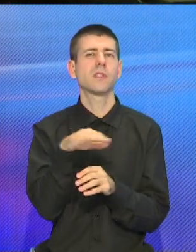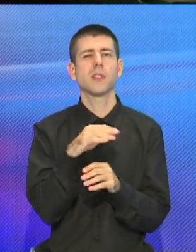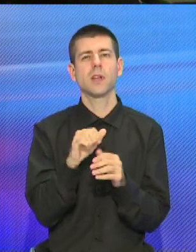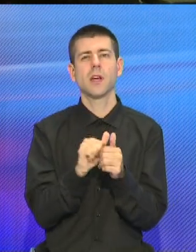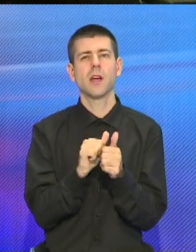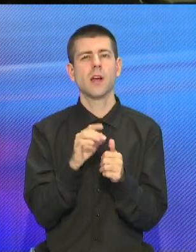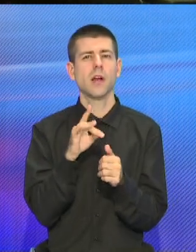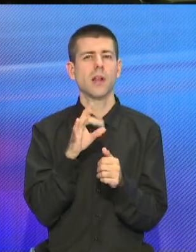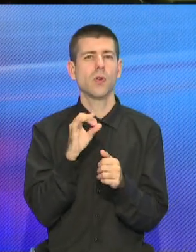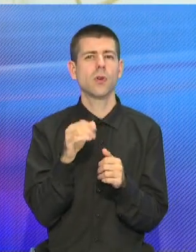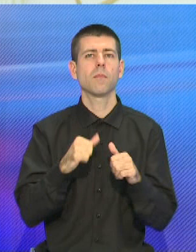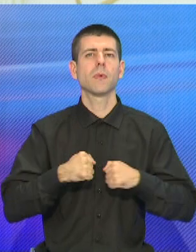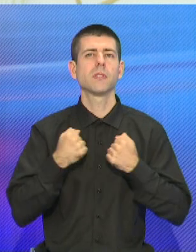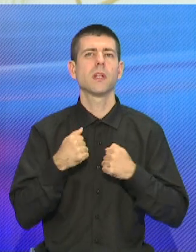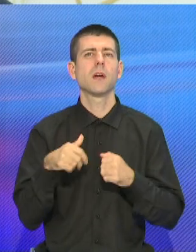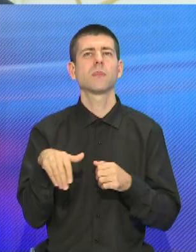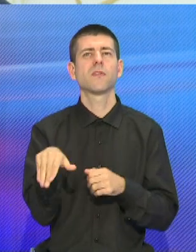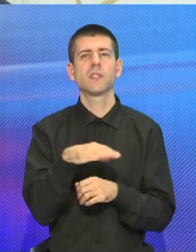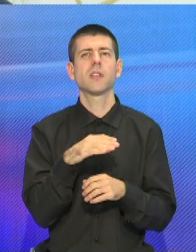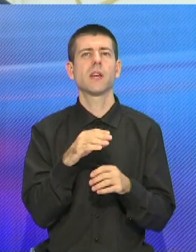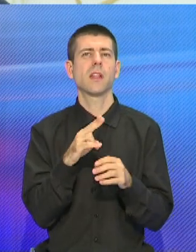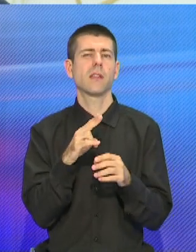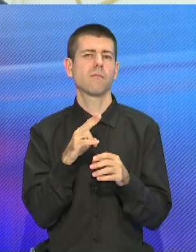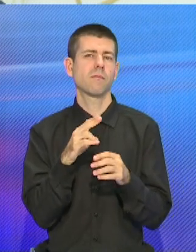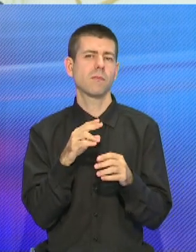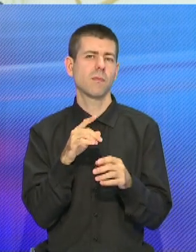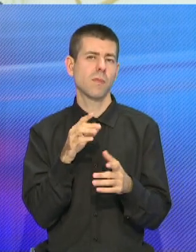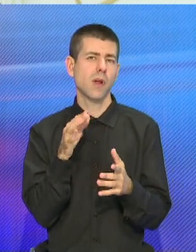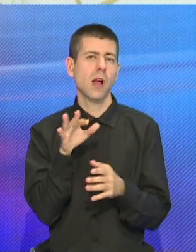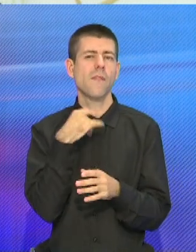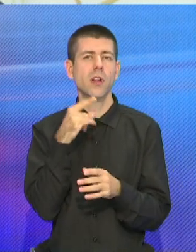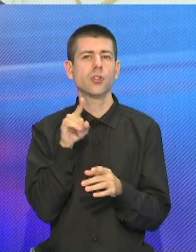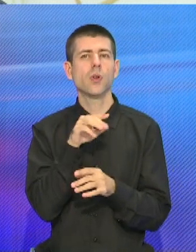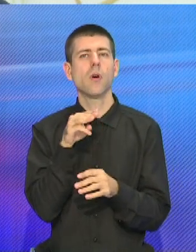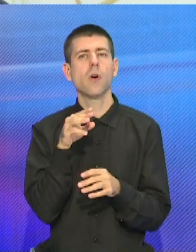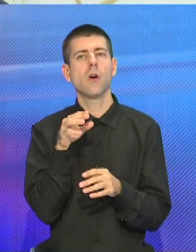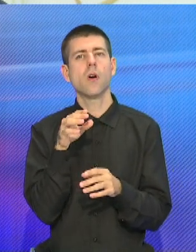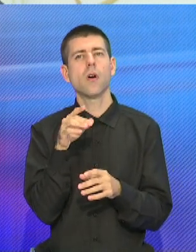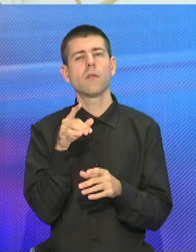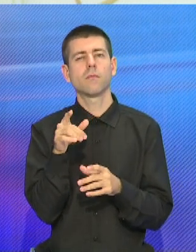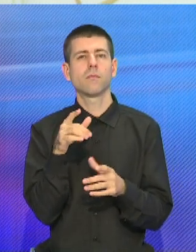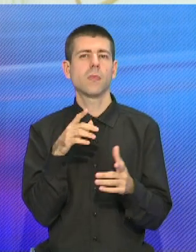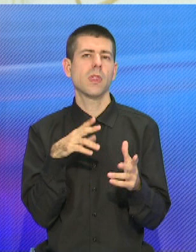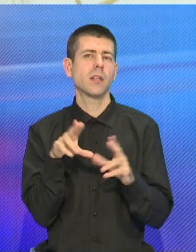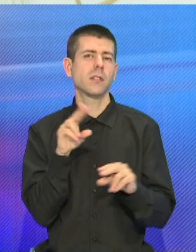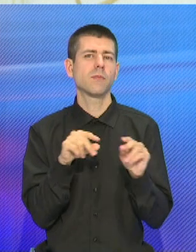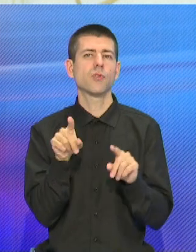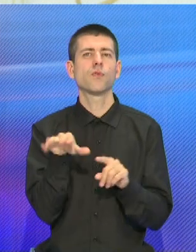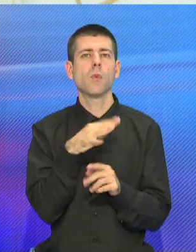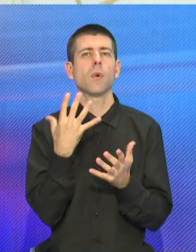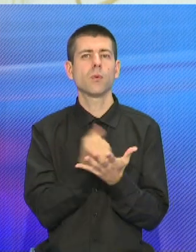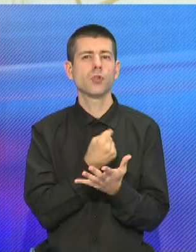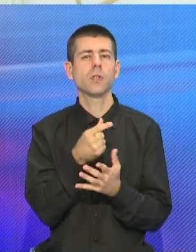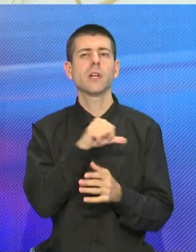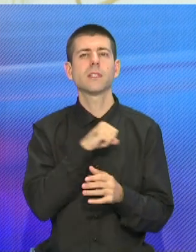рекорды. Постарались все на славу. Зачастую говорят, что в мае мается, но мы не маялись. Все получилось и